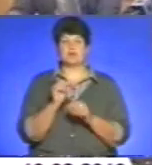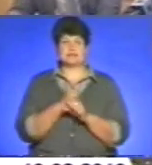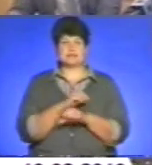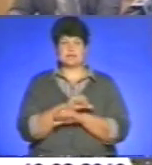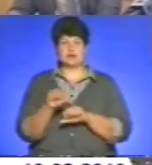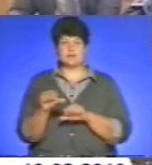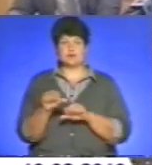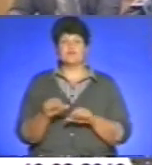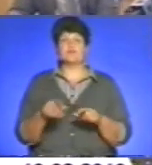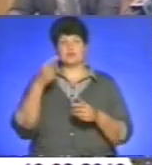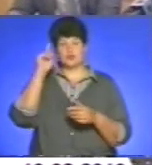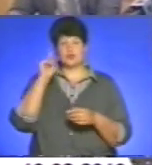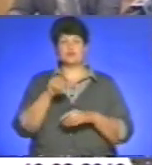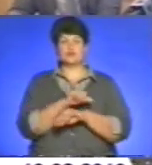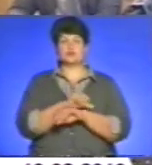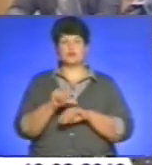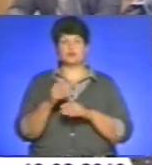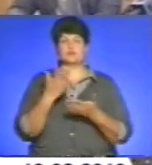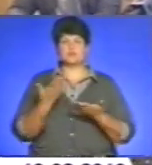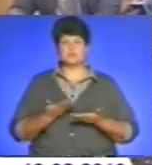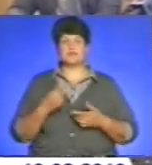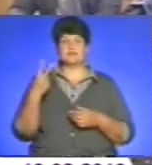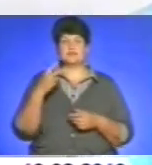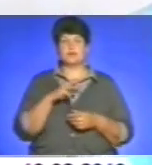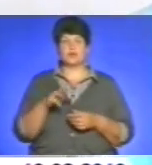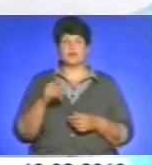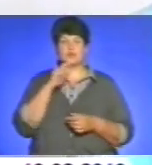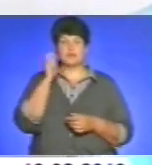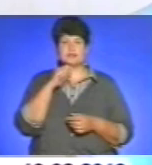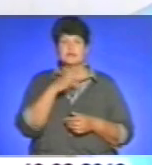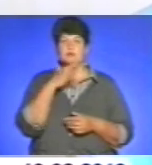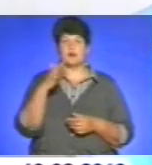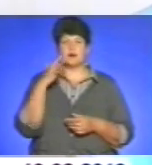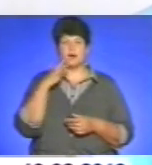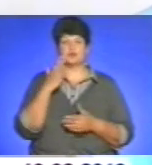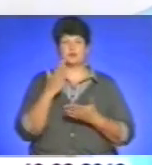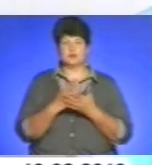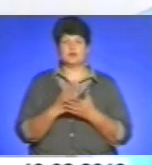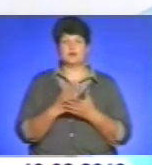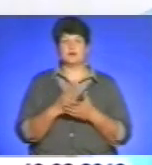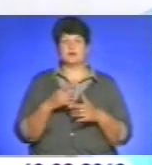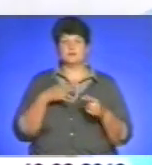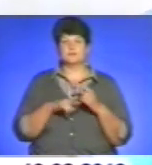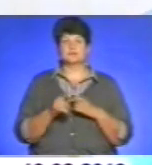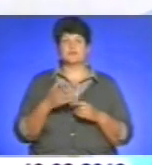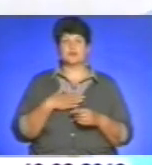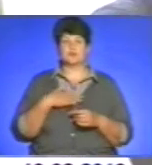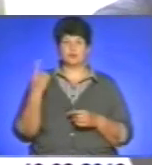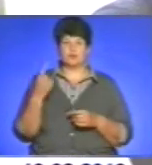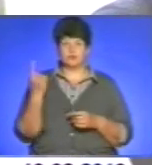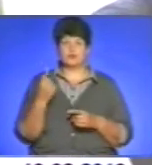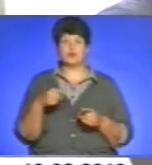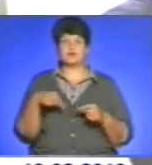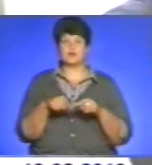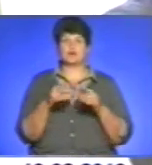Відомо, що за кордоном проживають близько 20 мільйонів українців. З них багато вихідців з нашої області. Організатори хочуть зустріти